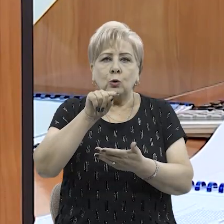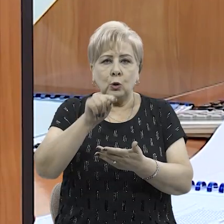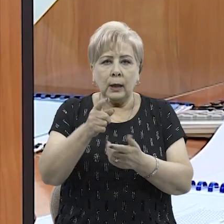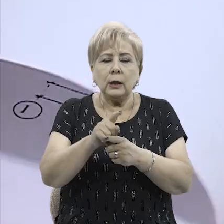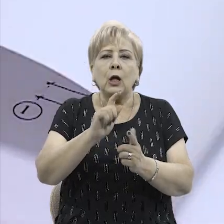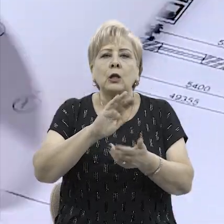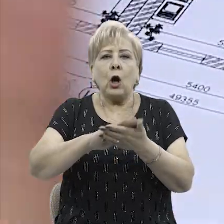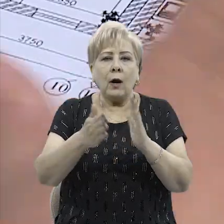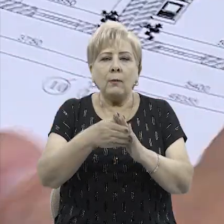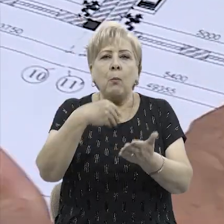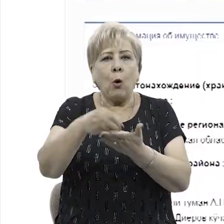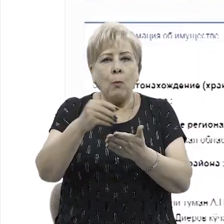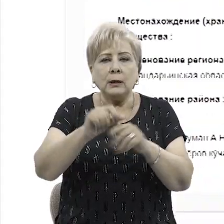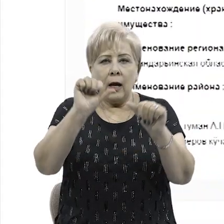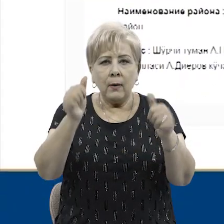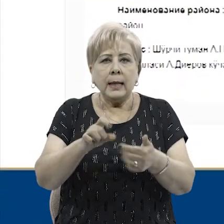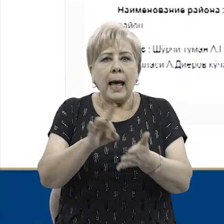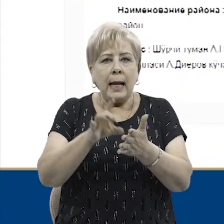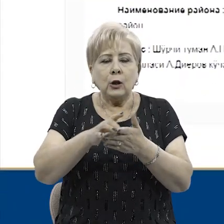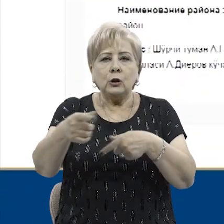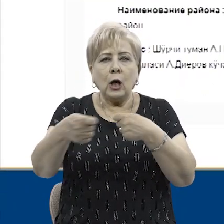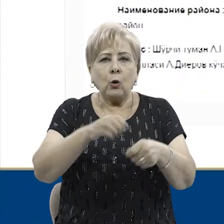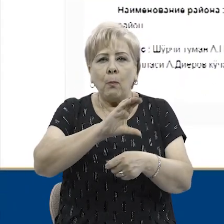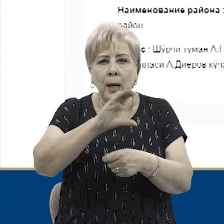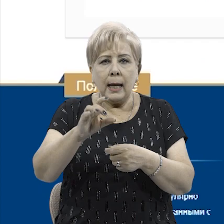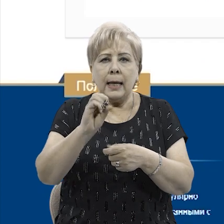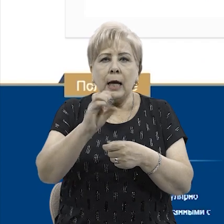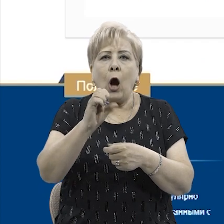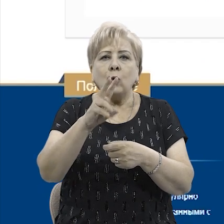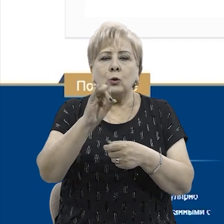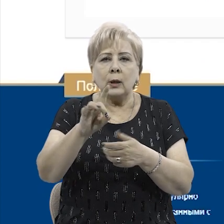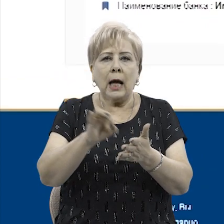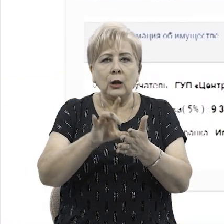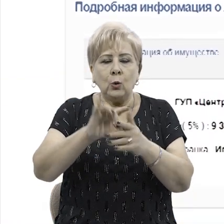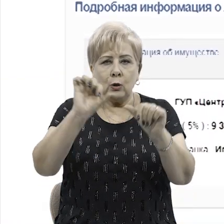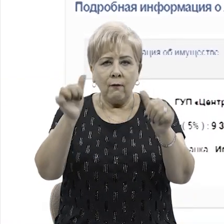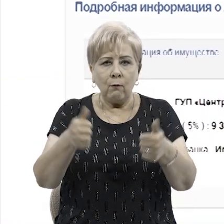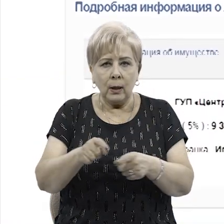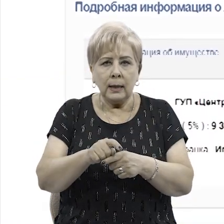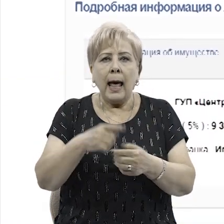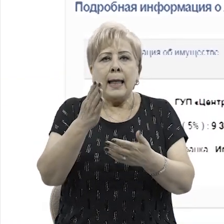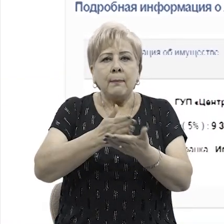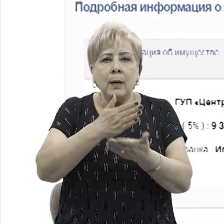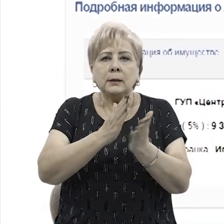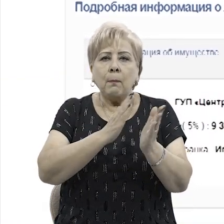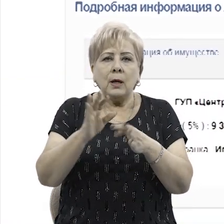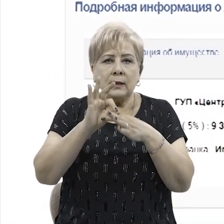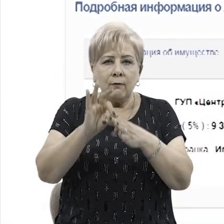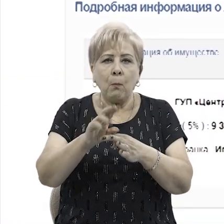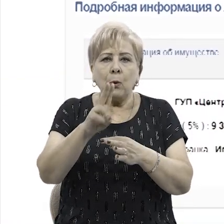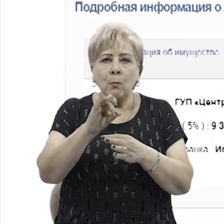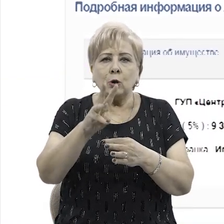Договоры с покупателями оформляются на электронной торговой платформе e-аукцион в электронной форме. Отменяется порядок введения